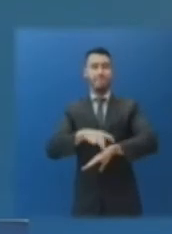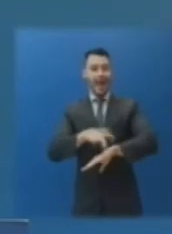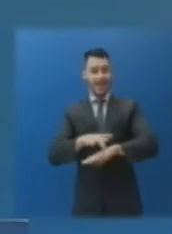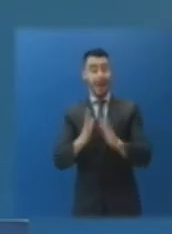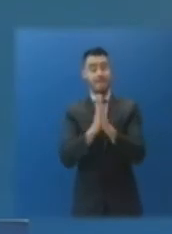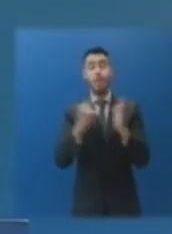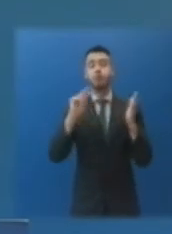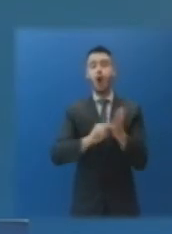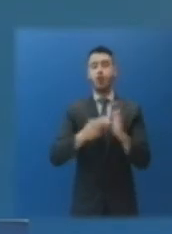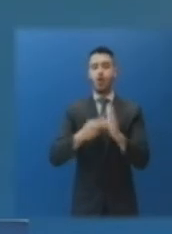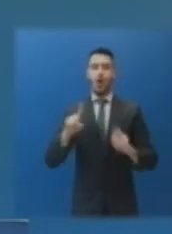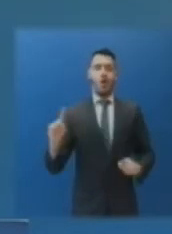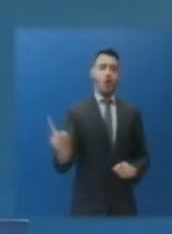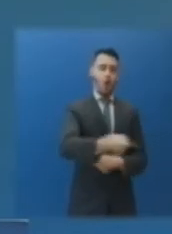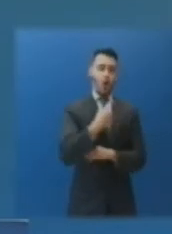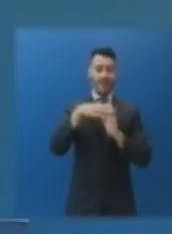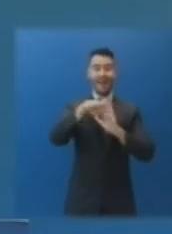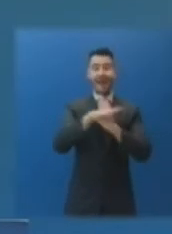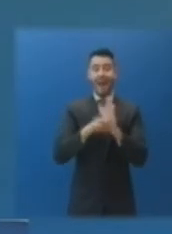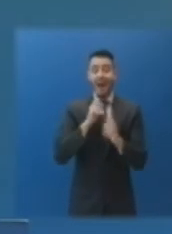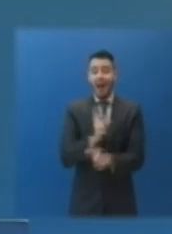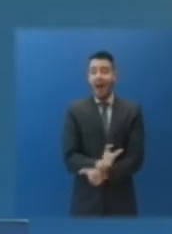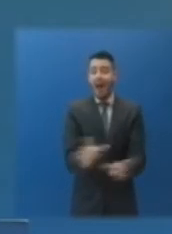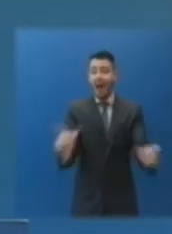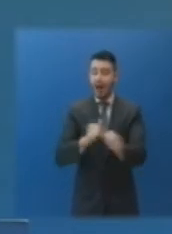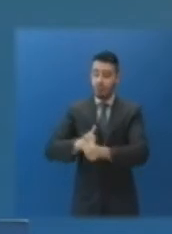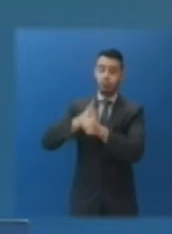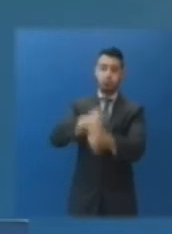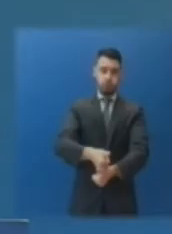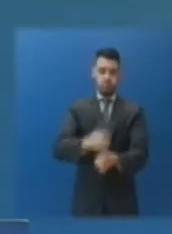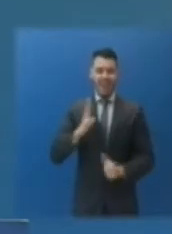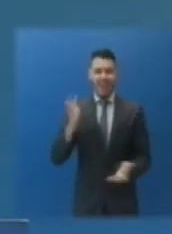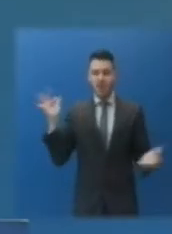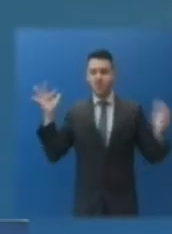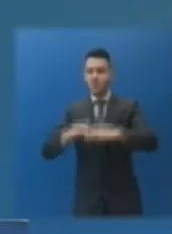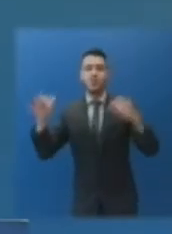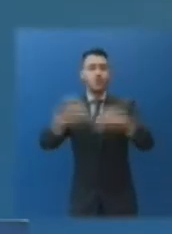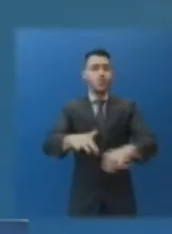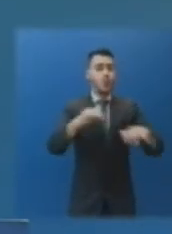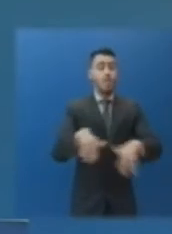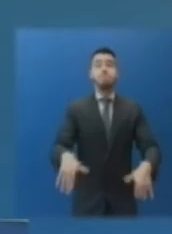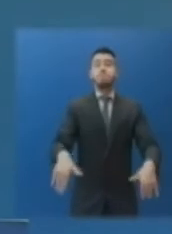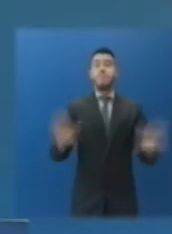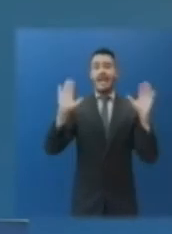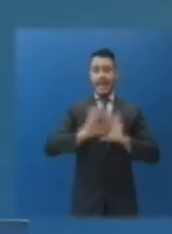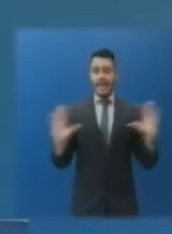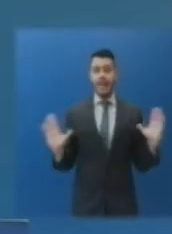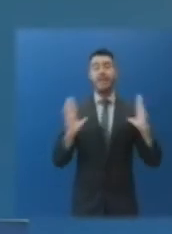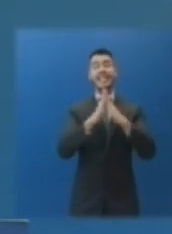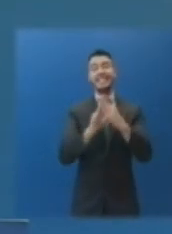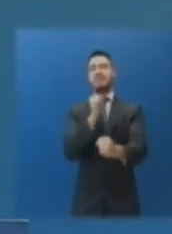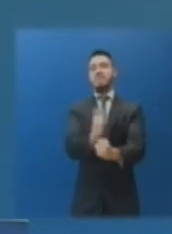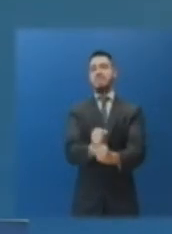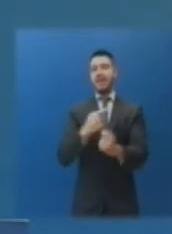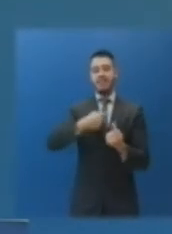ώστε να τηρούν τα μέτρα, να αποφεύγουν τον συγχροτισμό και να γιορτάσουν μέσα μαζί με την οικογένειά τους, όχι με